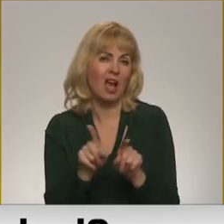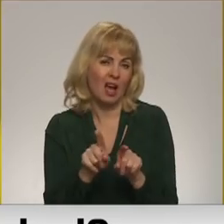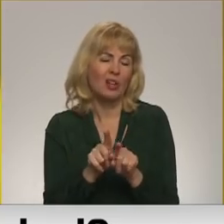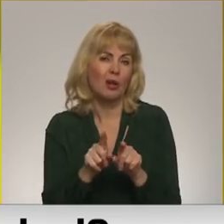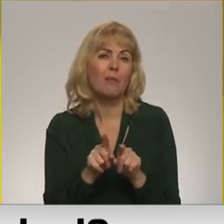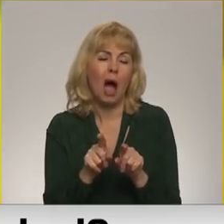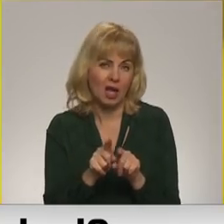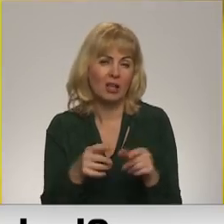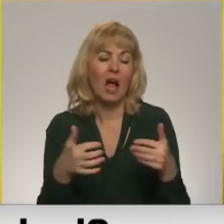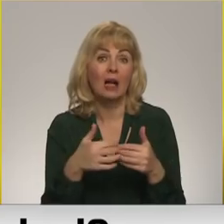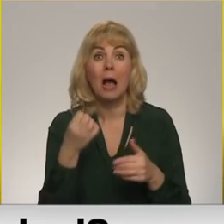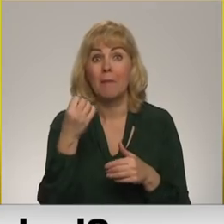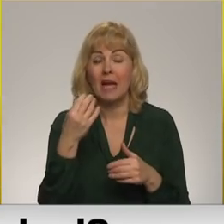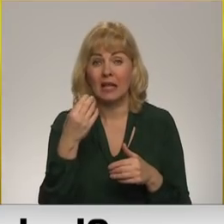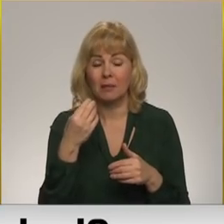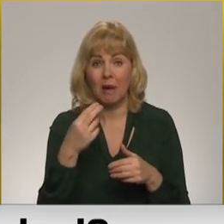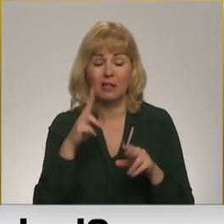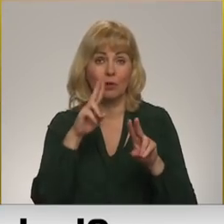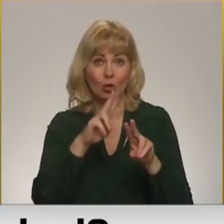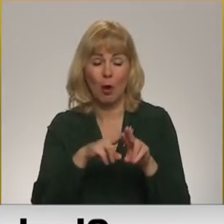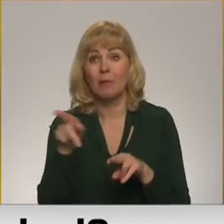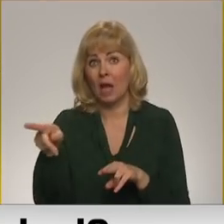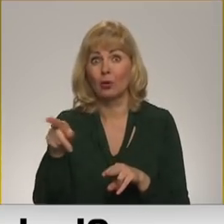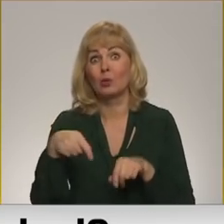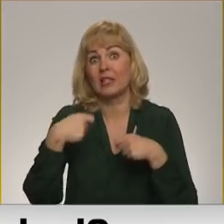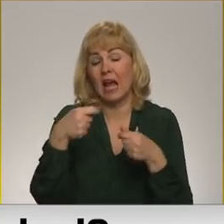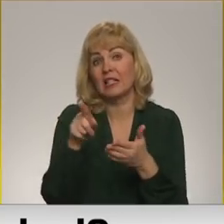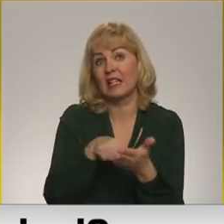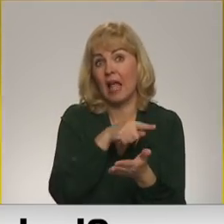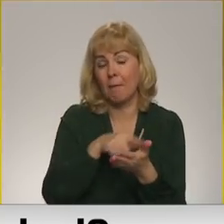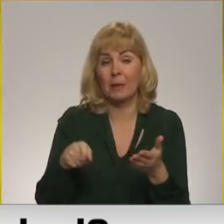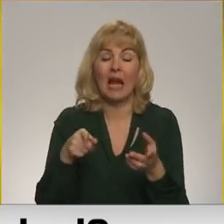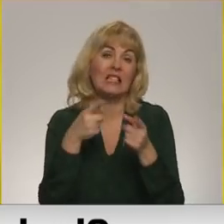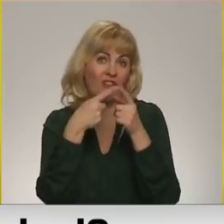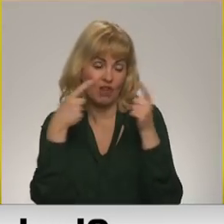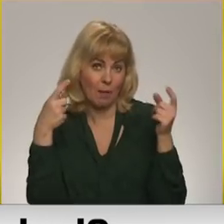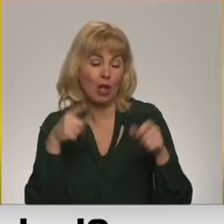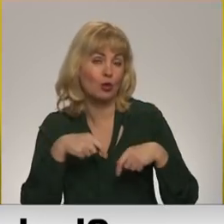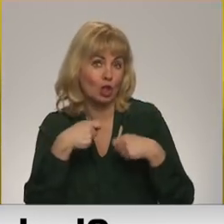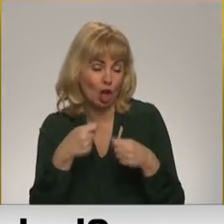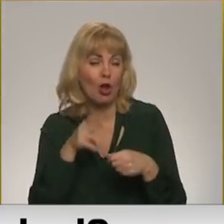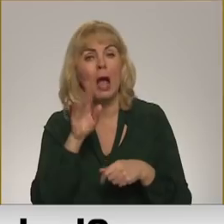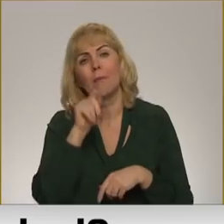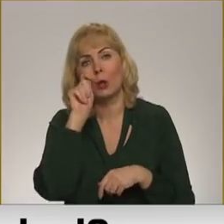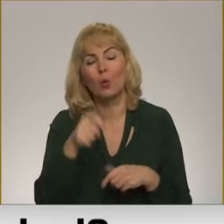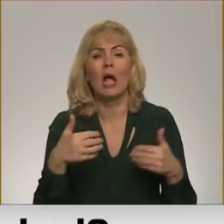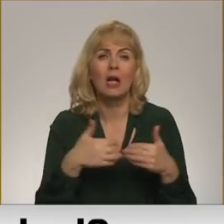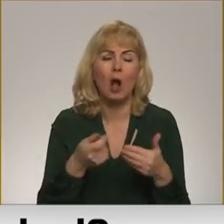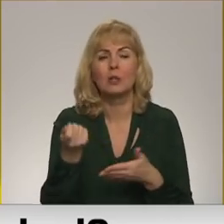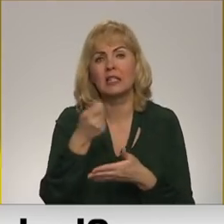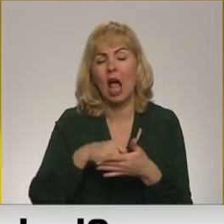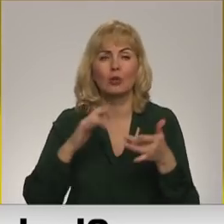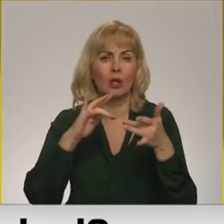15 gadus ietumā par nepareizi informācijas, par paušanu, par Ukrainas kāru. Tieks lēgta